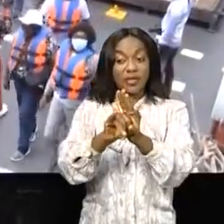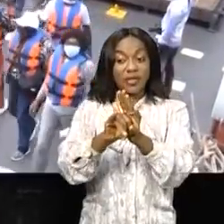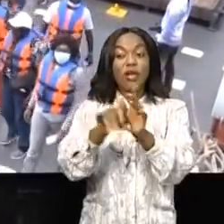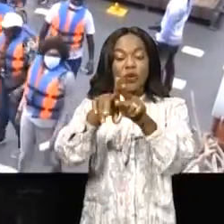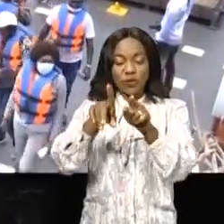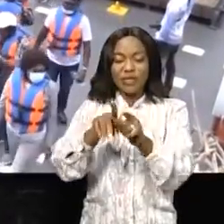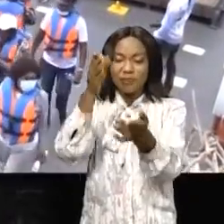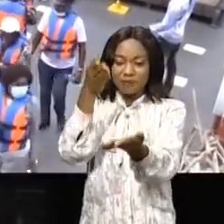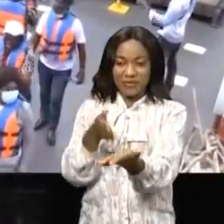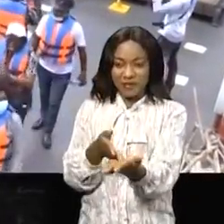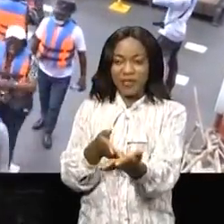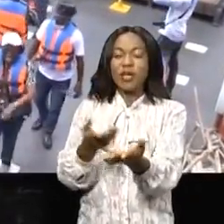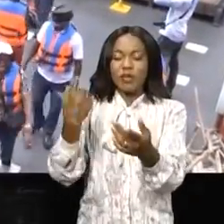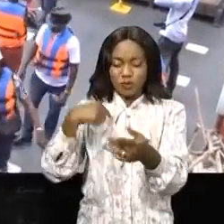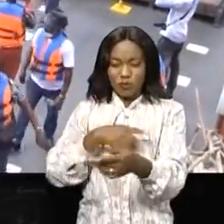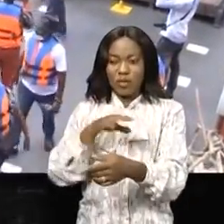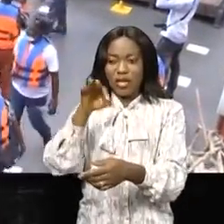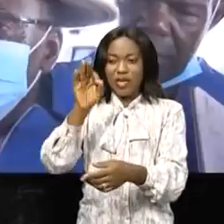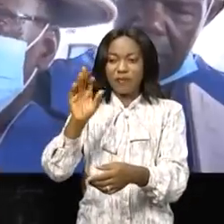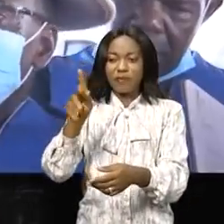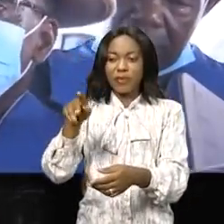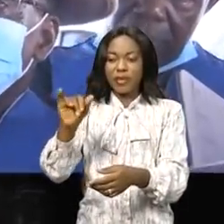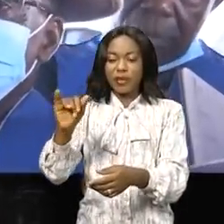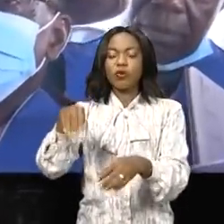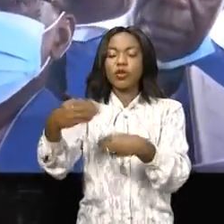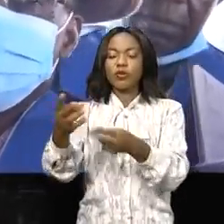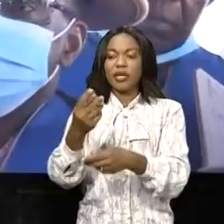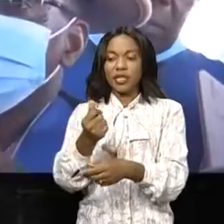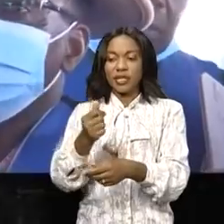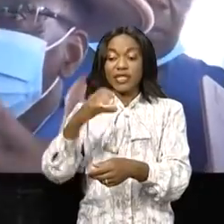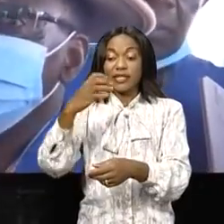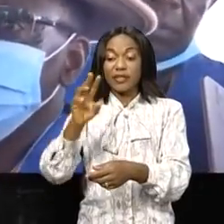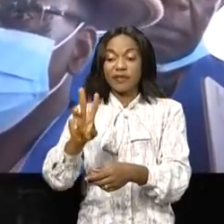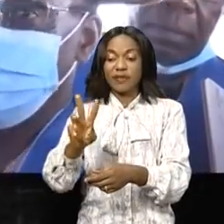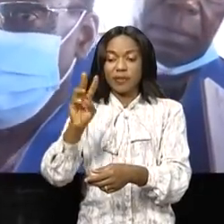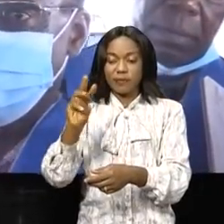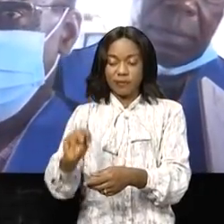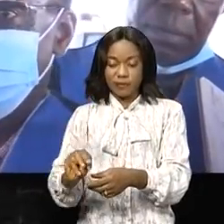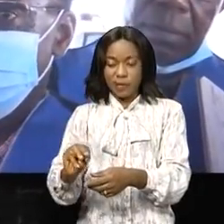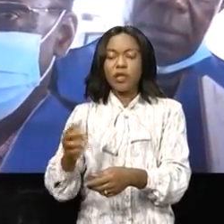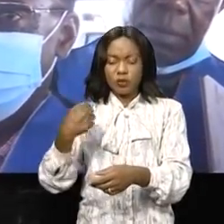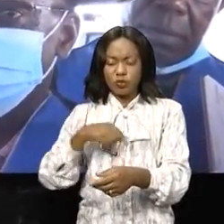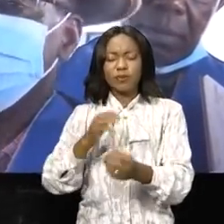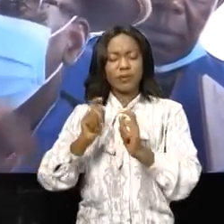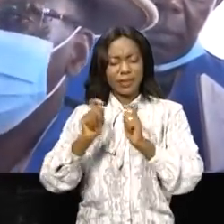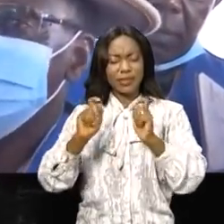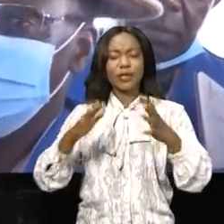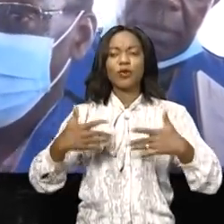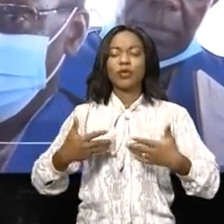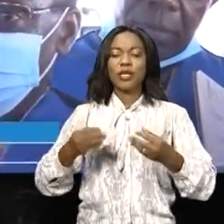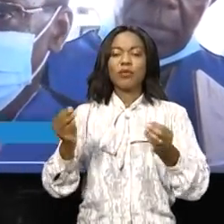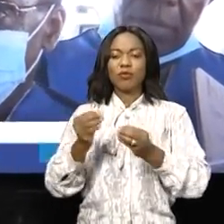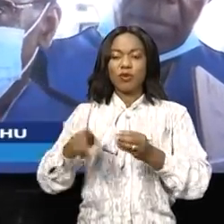FTI a sémé, et voilà ce qui est venu. Et nous, nous sommes très contents de vous autres, votre